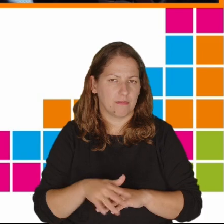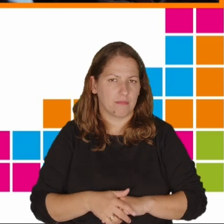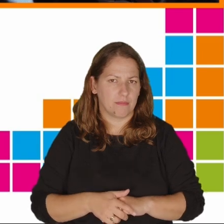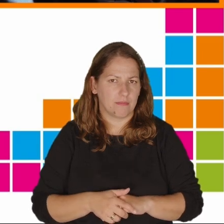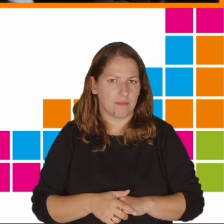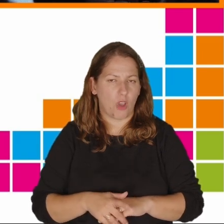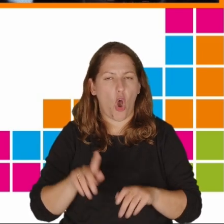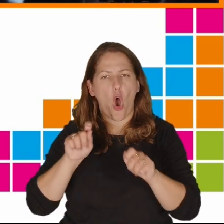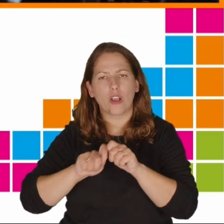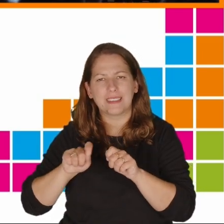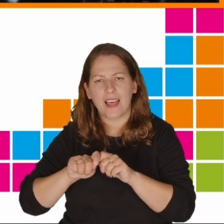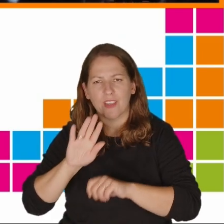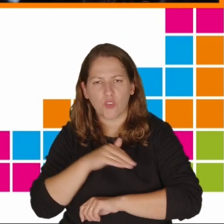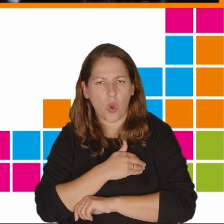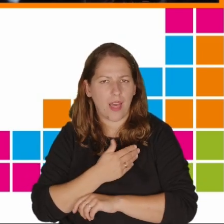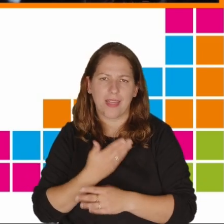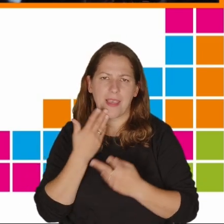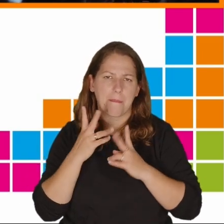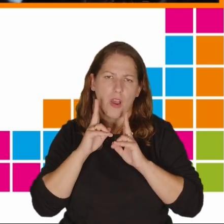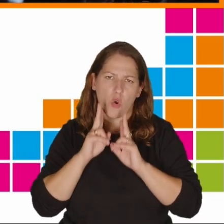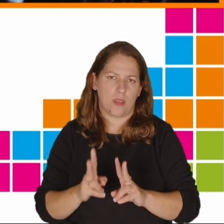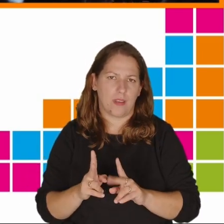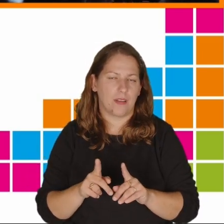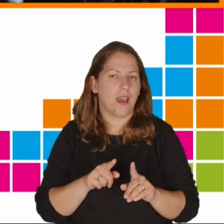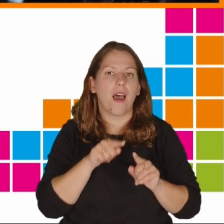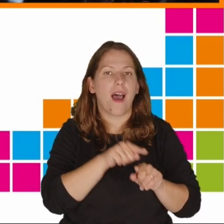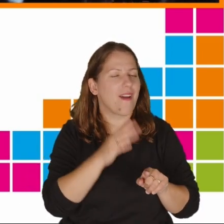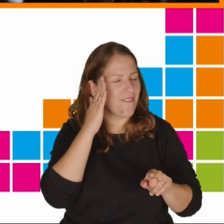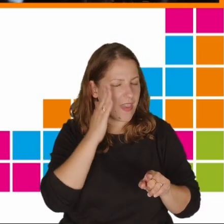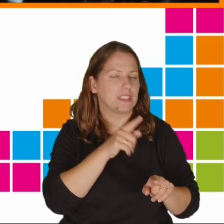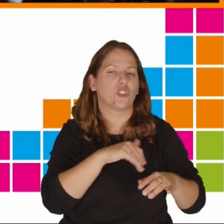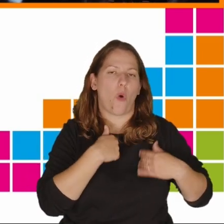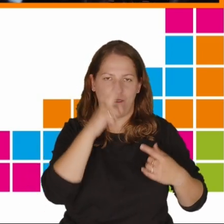oceny szkolne, nie jest to tak jednoznaczny wpływ, jak na zdrowie psychiczne.